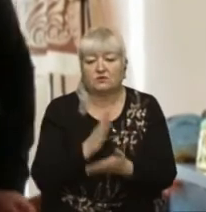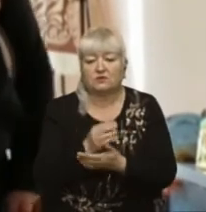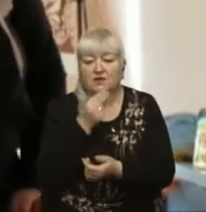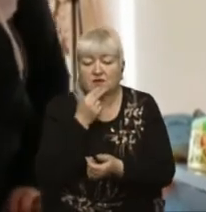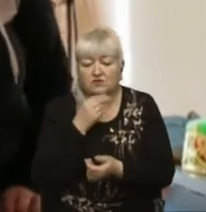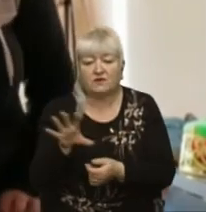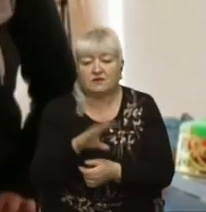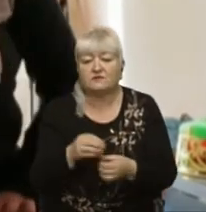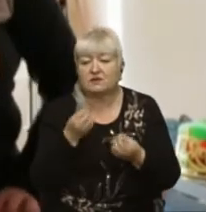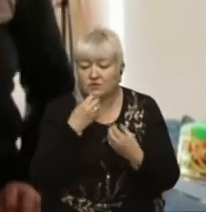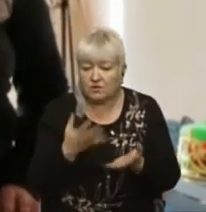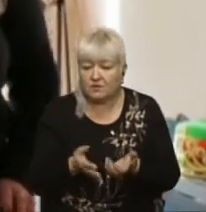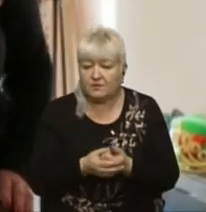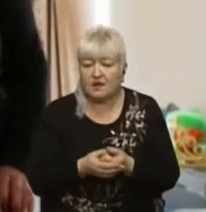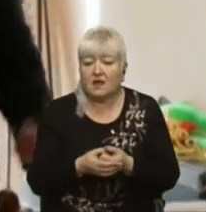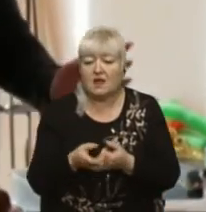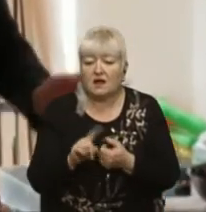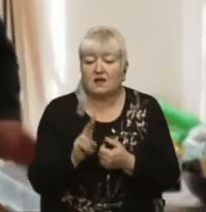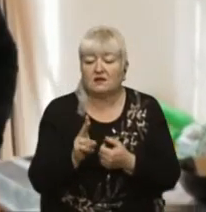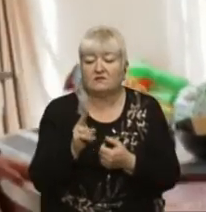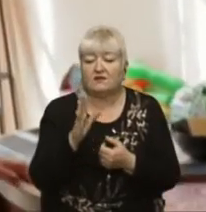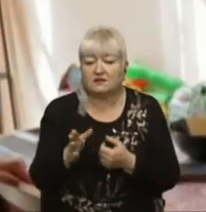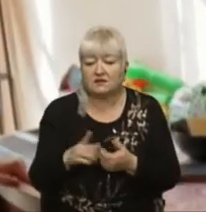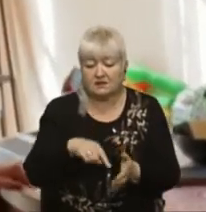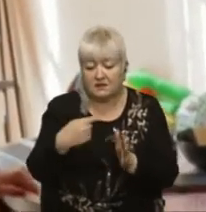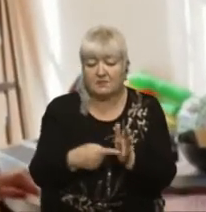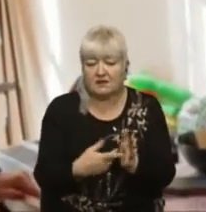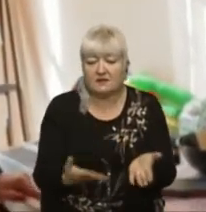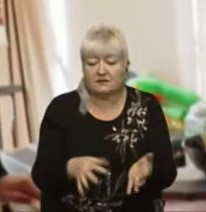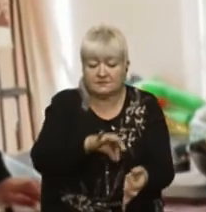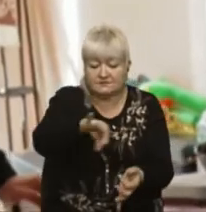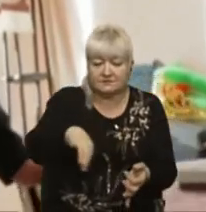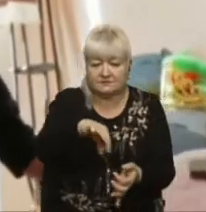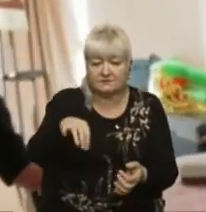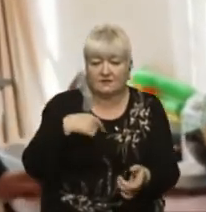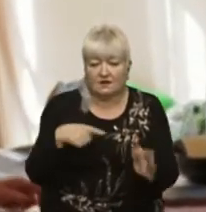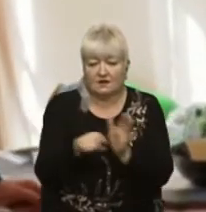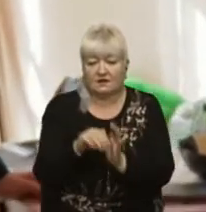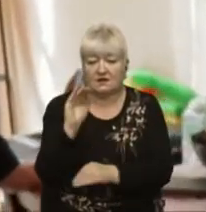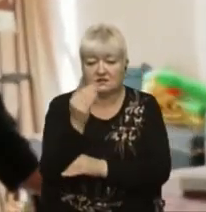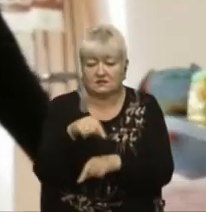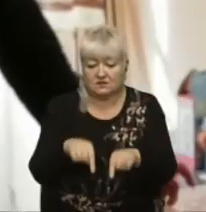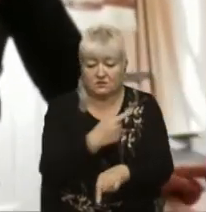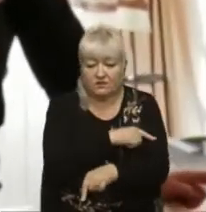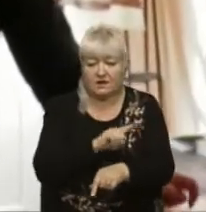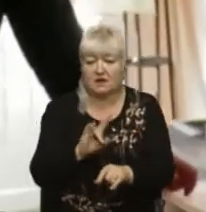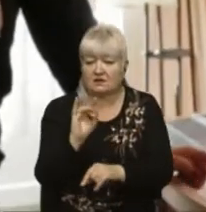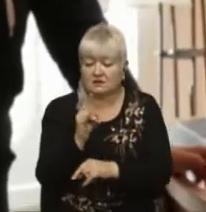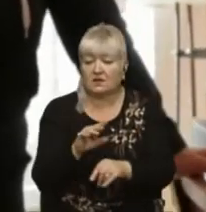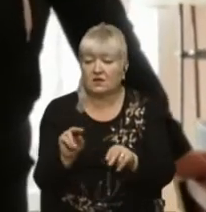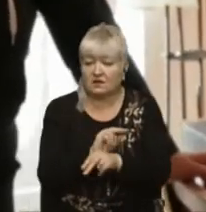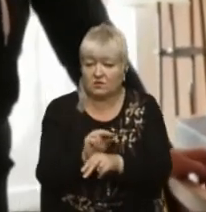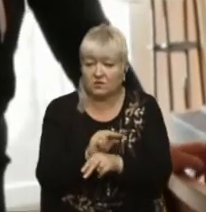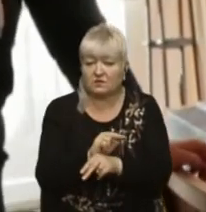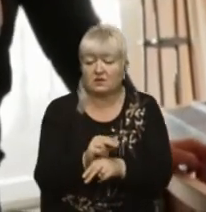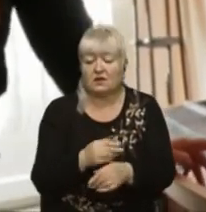супер. Але квартирне питання висить в повітрі. Я з малою тут перебуваю в лікарні, бо вона проходить лікування, тут роблять всякі